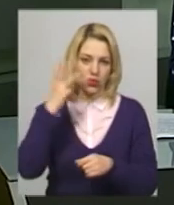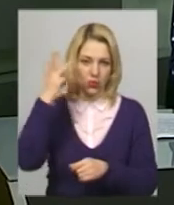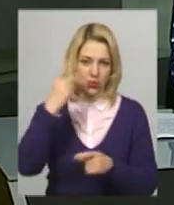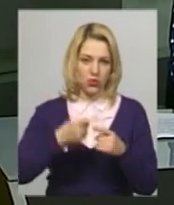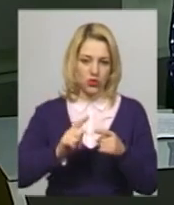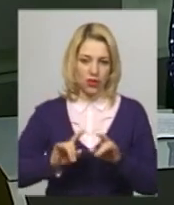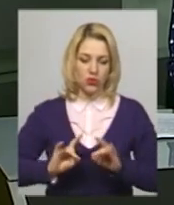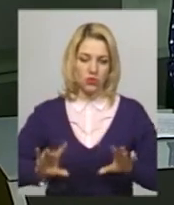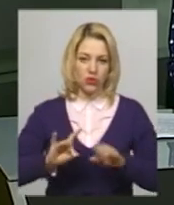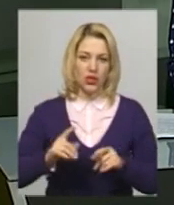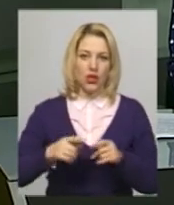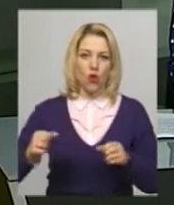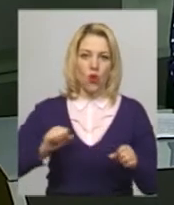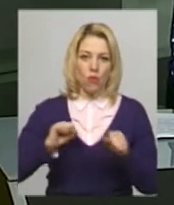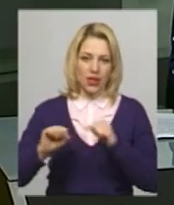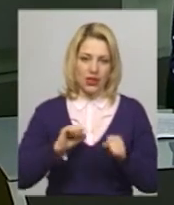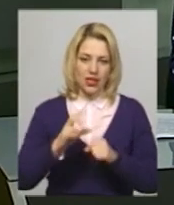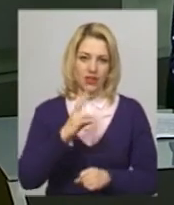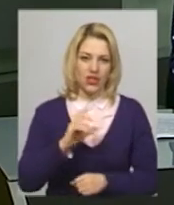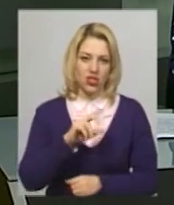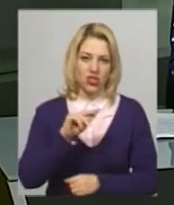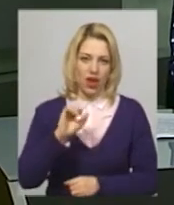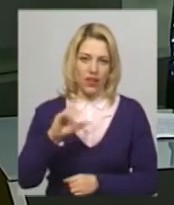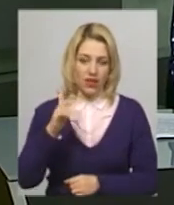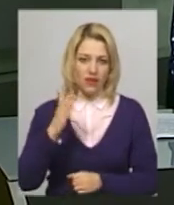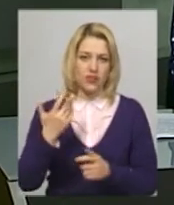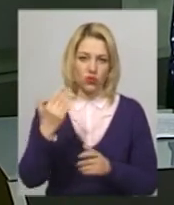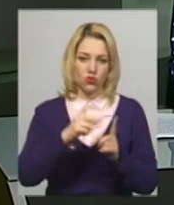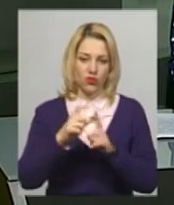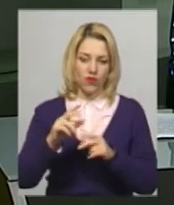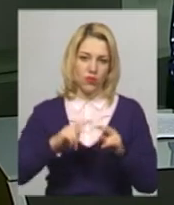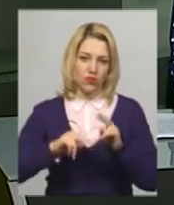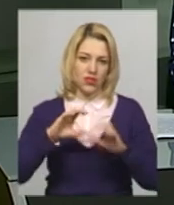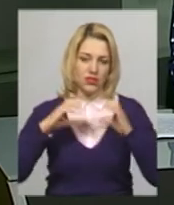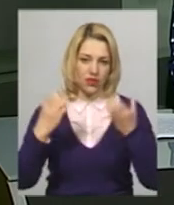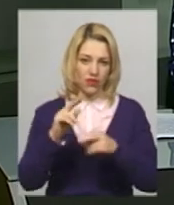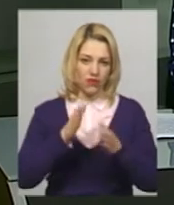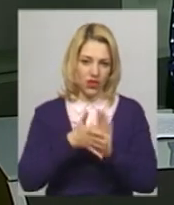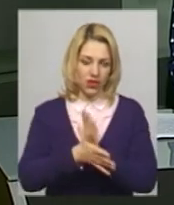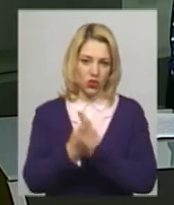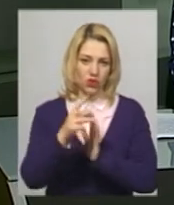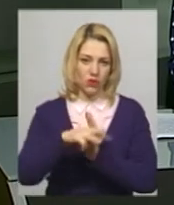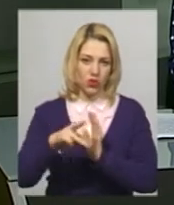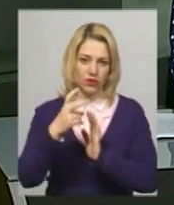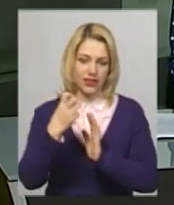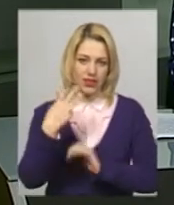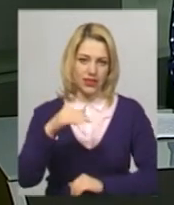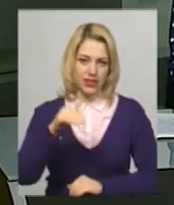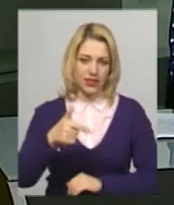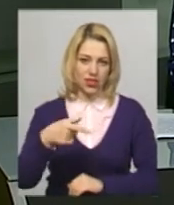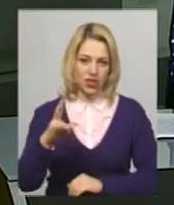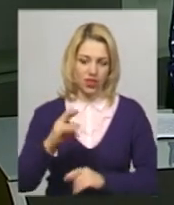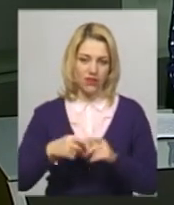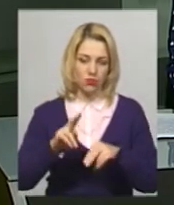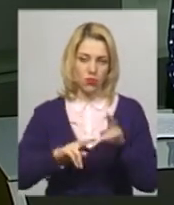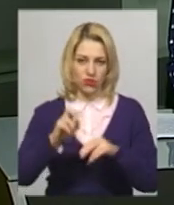Про це повідомив командир спецпідрозділу Олег Нечаєв. За його словами, на будівництво стадіону витратили 1 мільйон 200 тисяч гривень. Збудований він